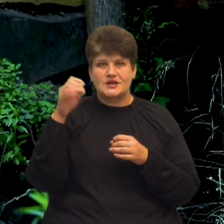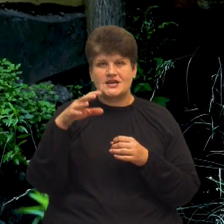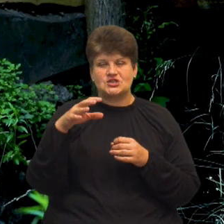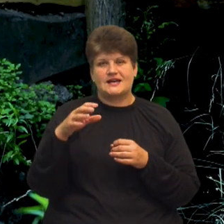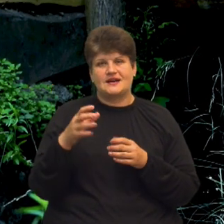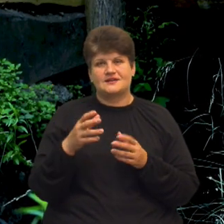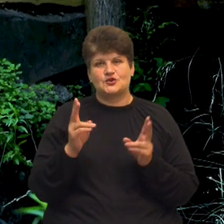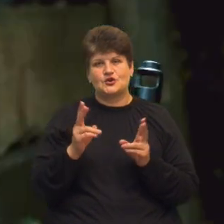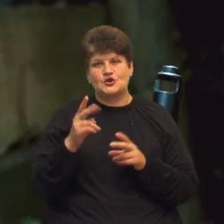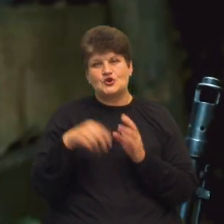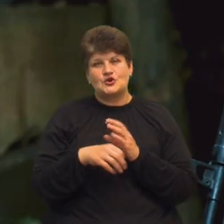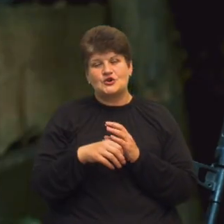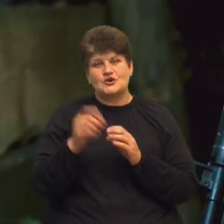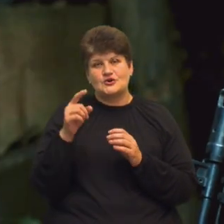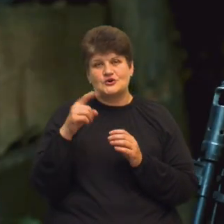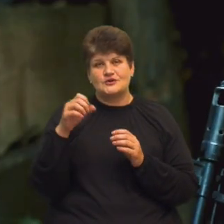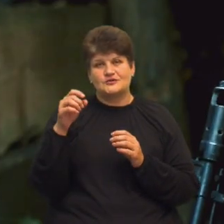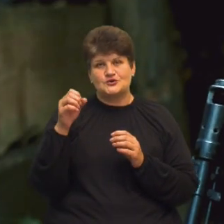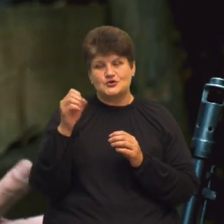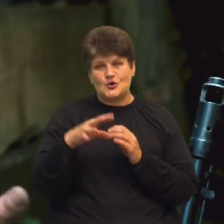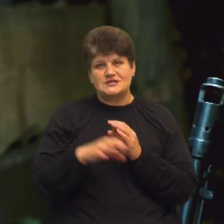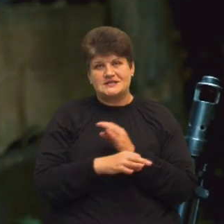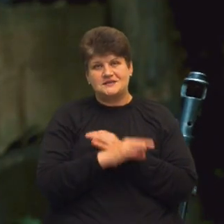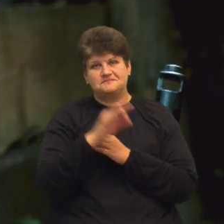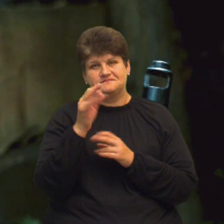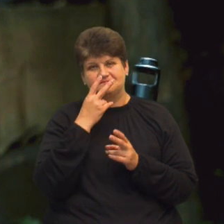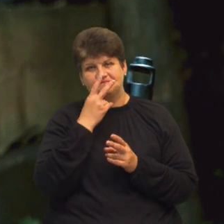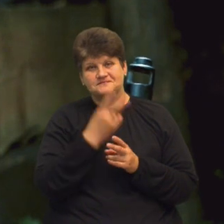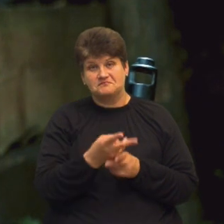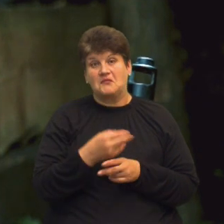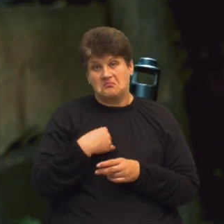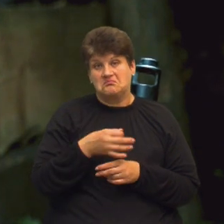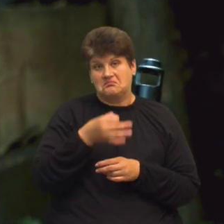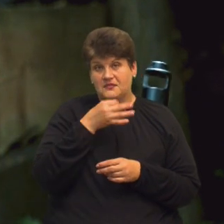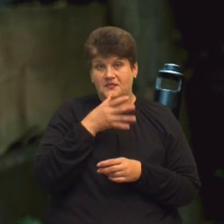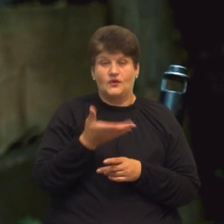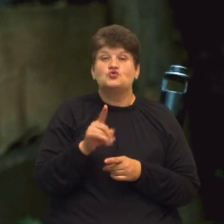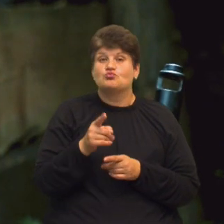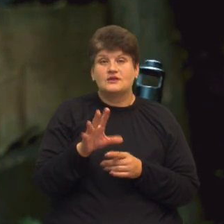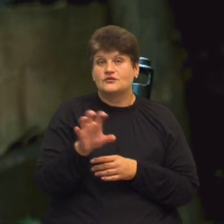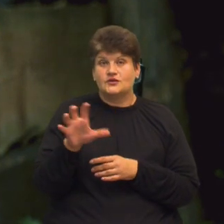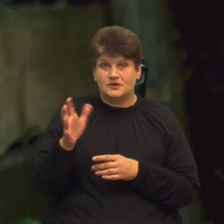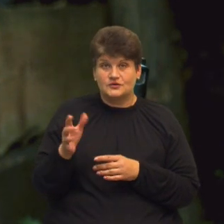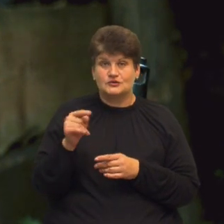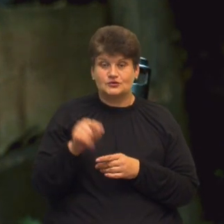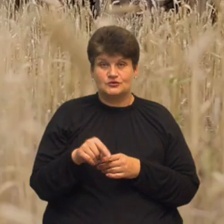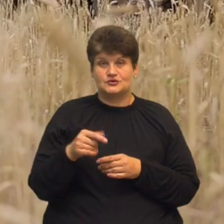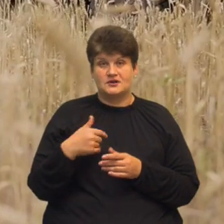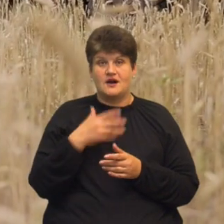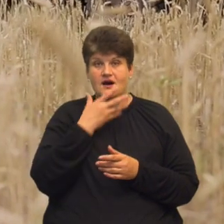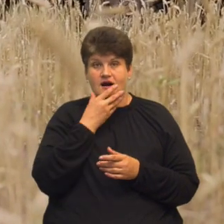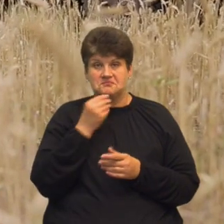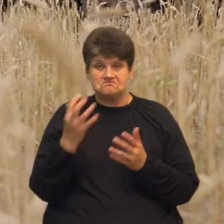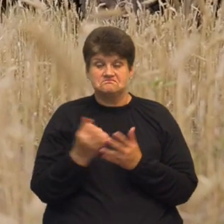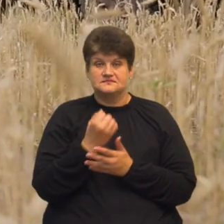би така собі ідея. А я безпосередньо там знаходжуся. Ну, так чого ж мені не сфотографувати сонце і соняшники. При тому з того ж і виходить якийсь гарний кадр.